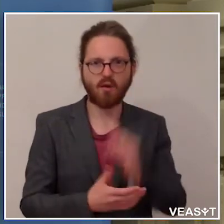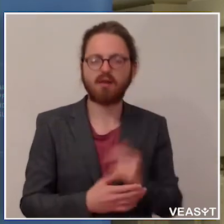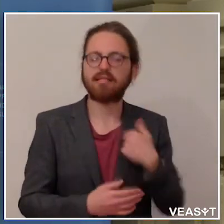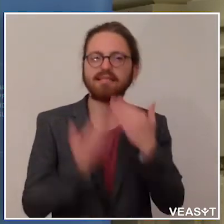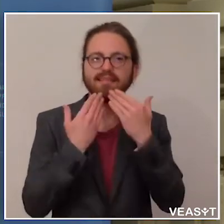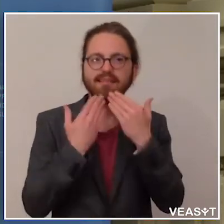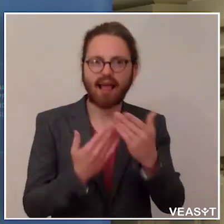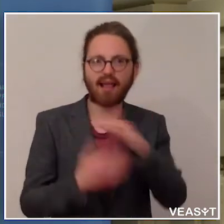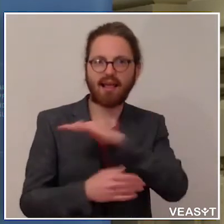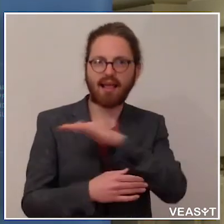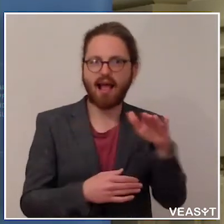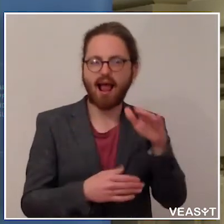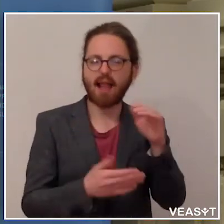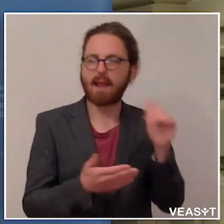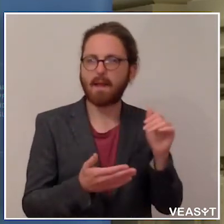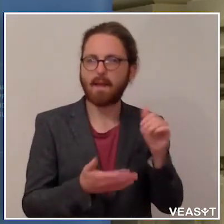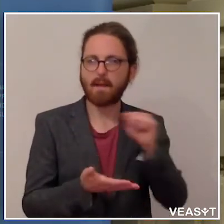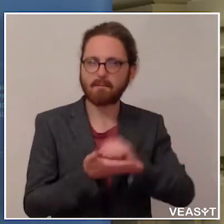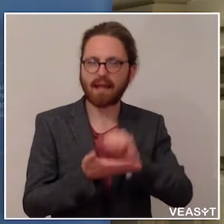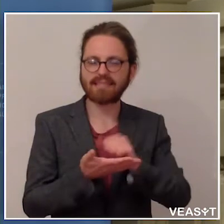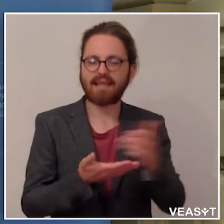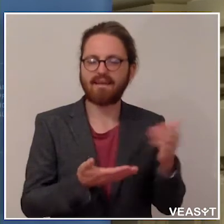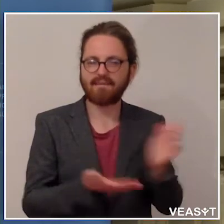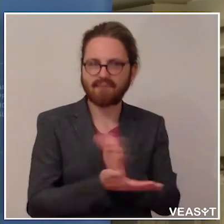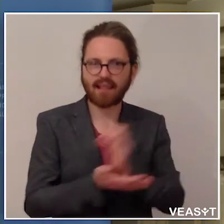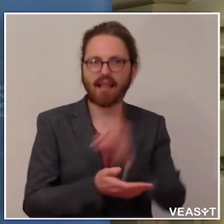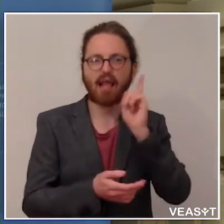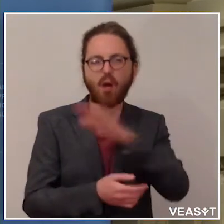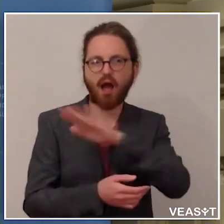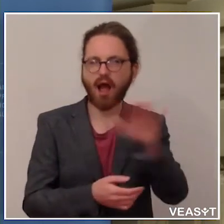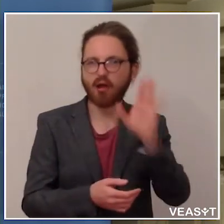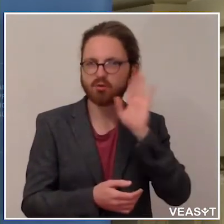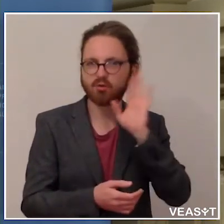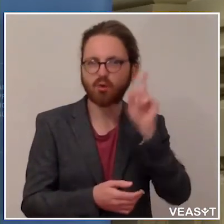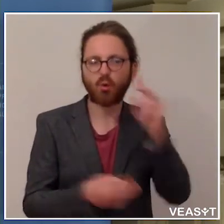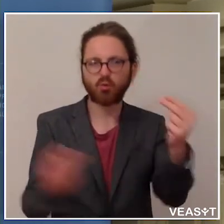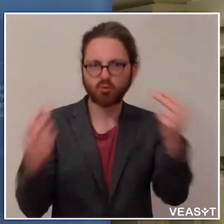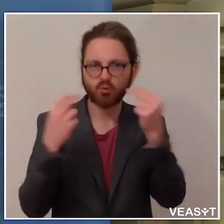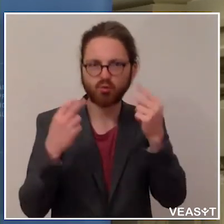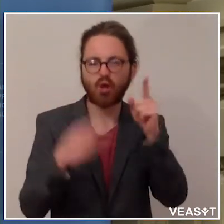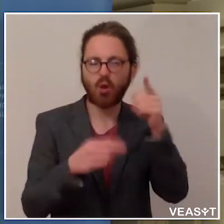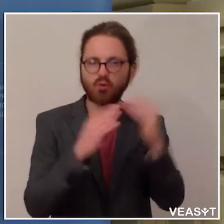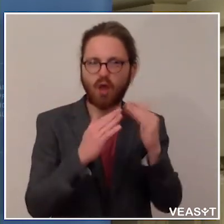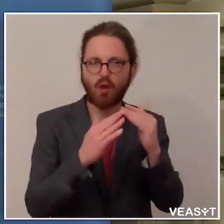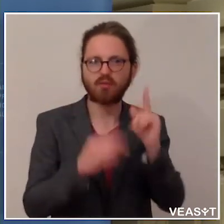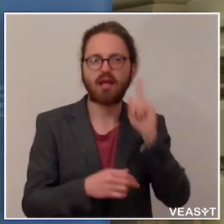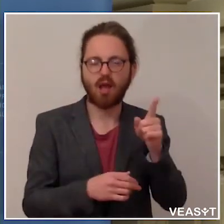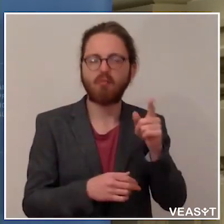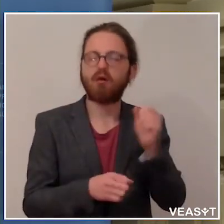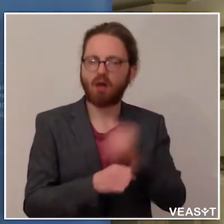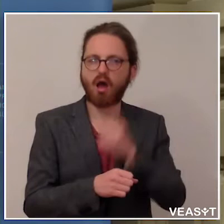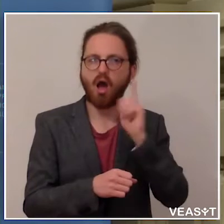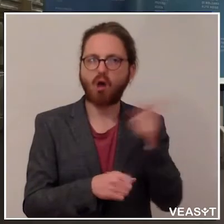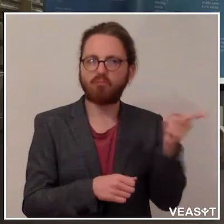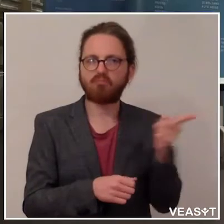mich bei allen Medienvertretern, die uns gefolgt sind, bei allen Zuhörerinnen, Zuhörern, Zuschauern zu Hause, aber natürlich hier auch